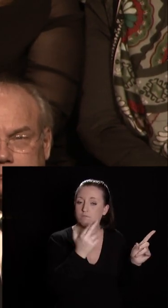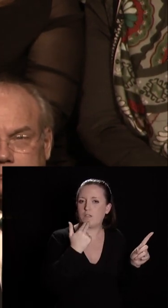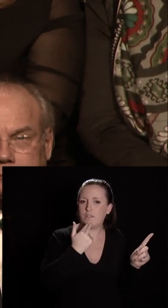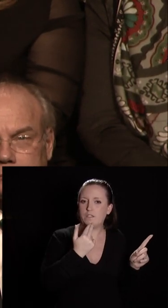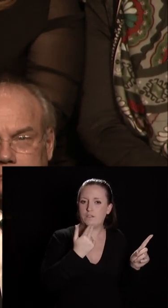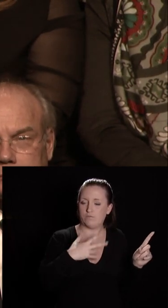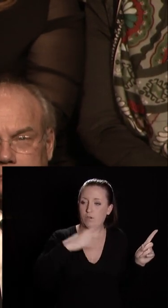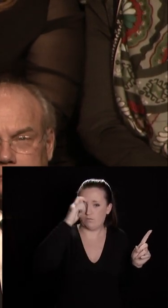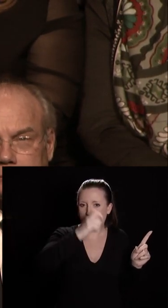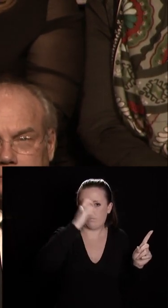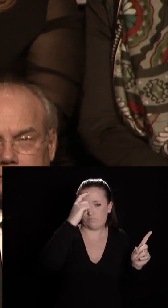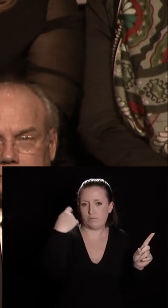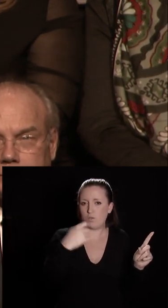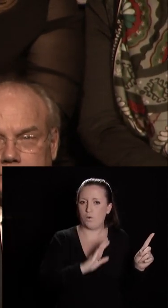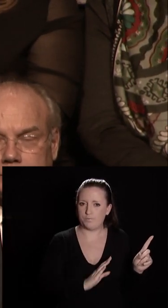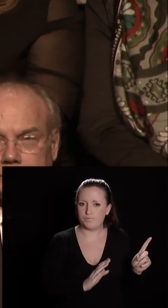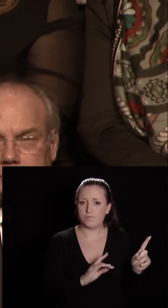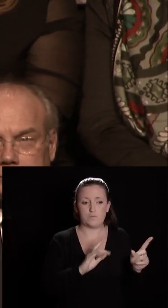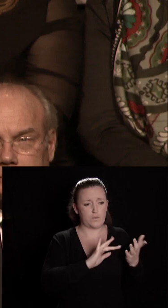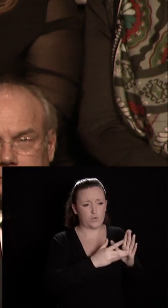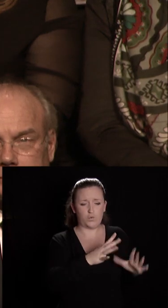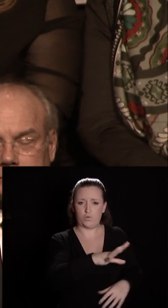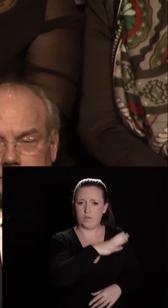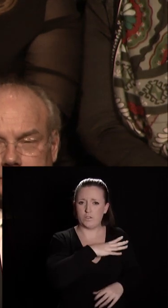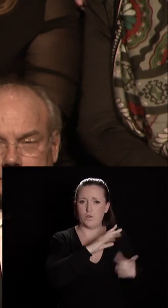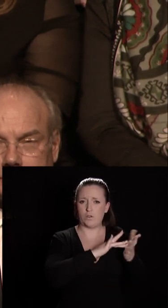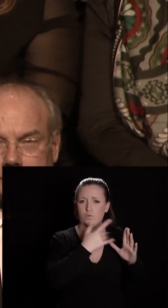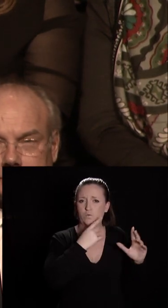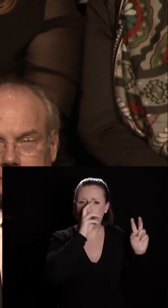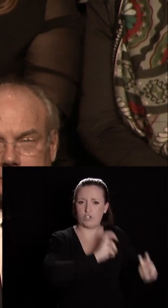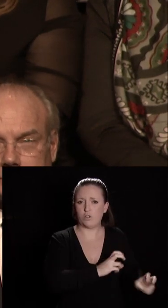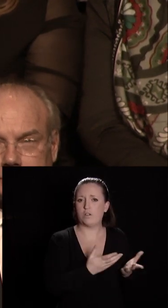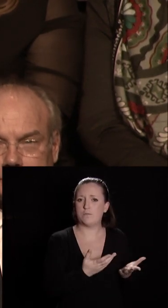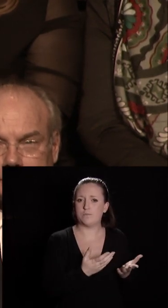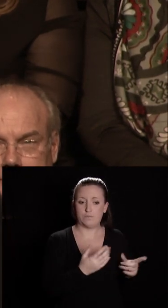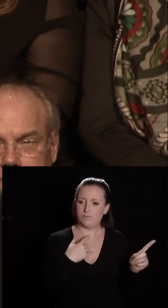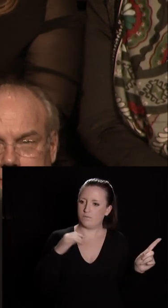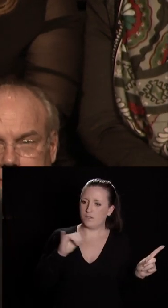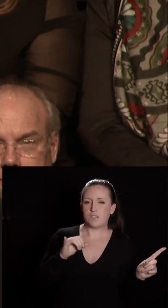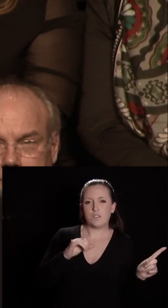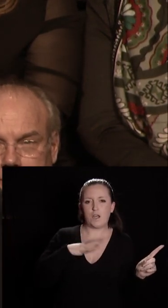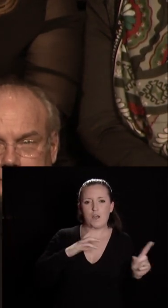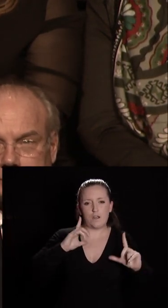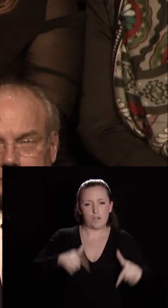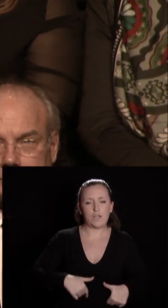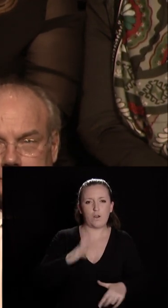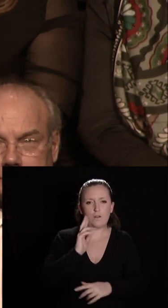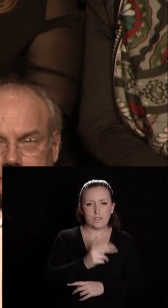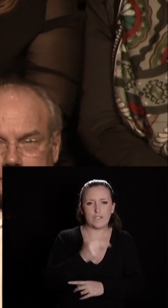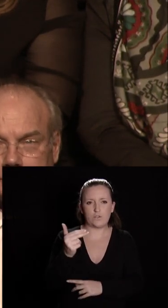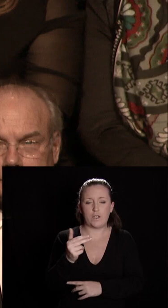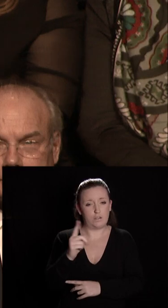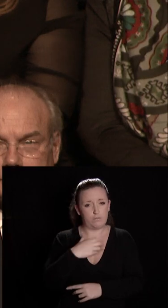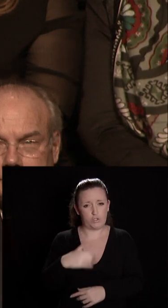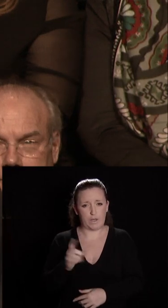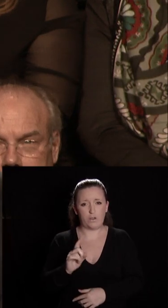dont je salue le président, tous les enseignants et tous les chercheurs, qui donc accueille une école nationale, pas municipale,